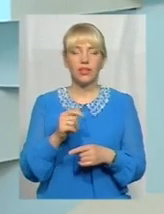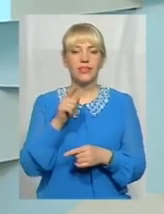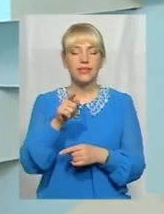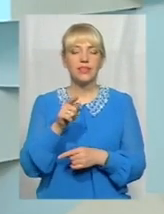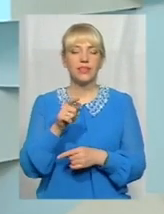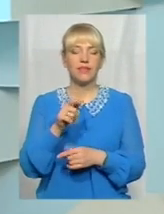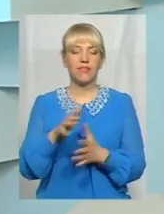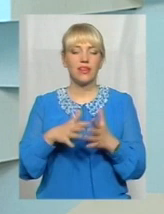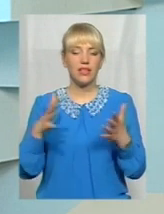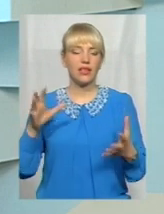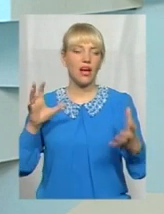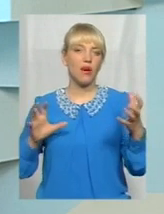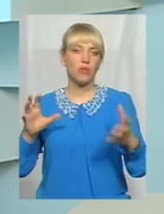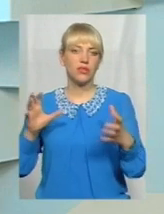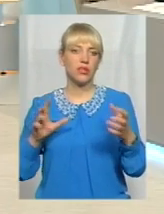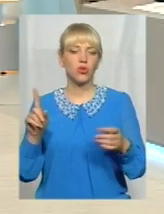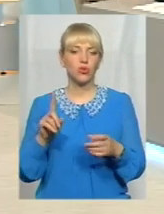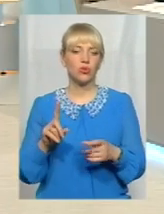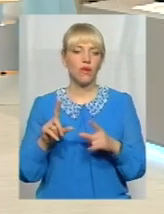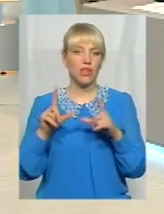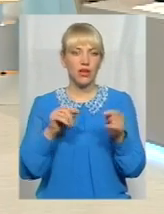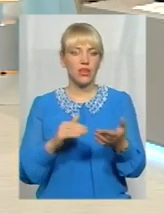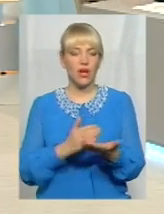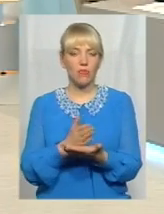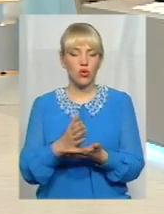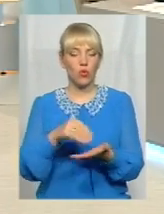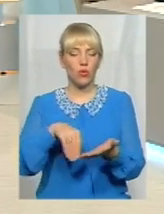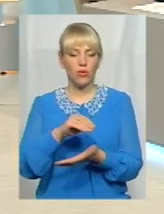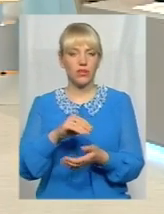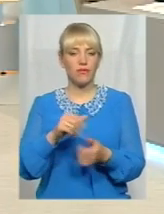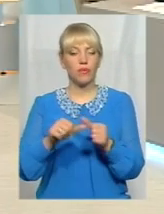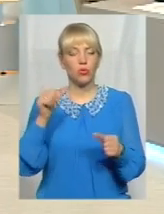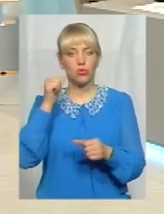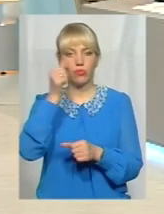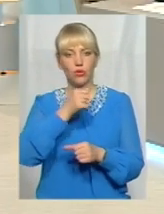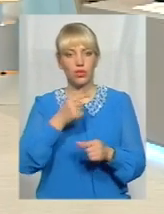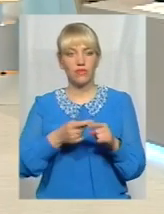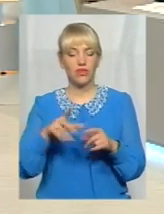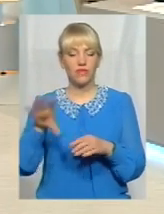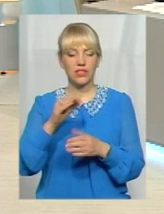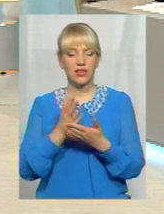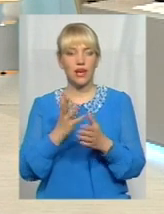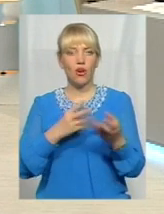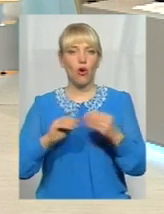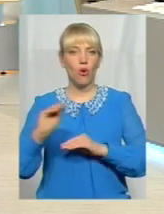автобуси, які в цьому році виїхали на лінію, закуплені в кінці минулого року, вони є всі обладнані